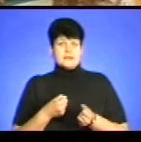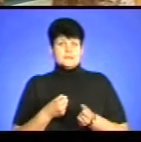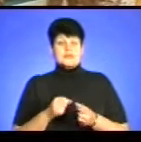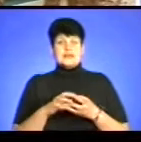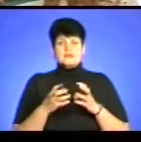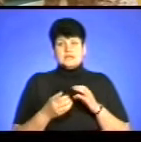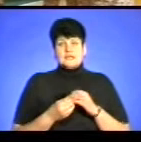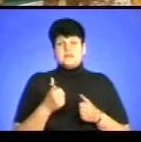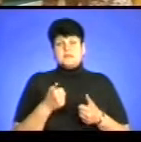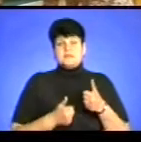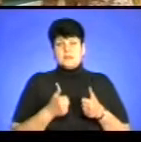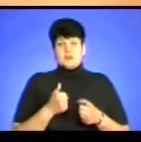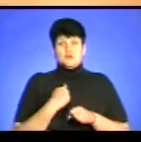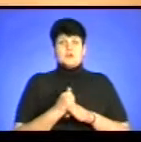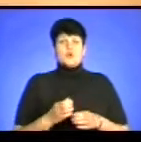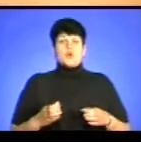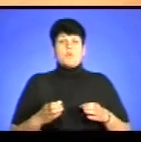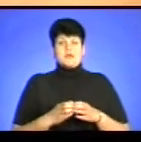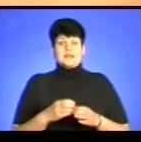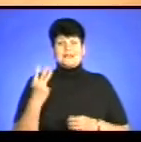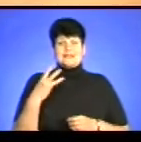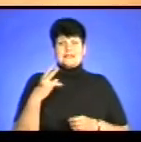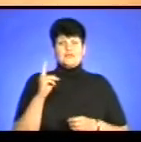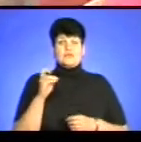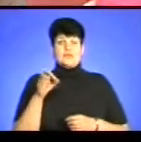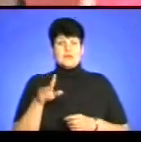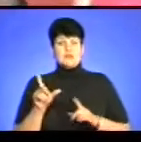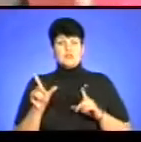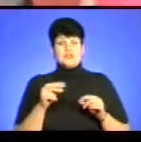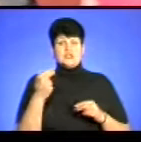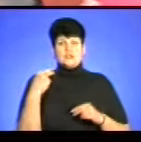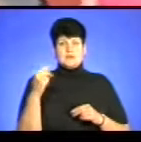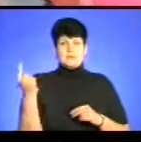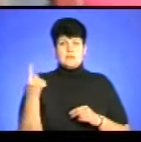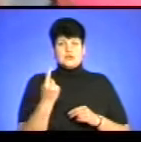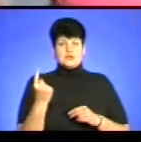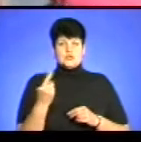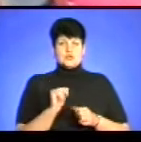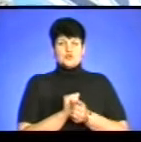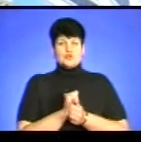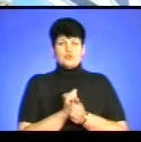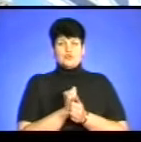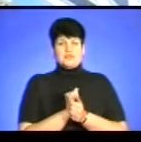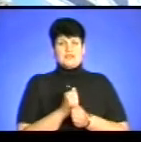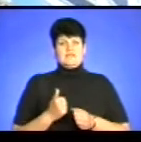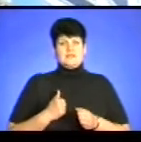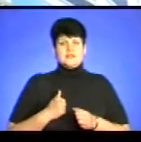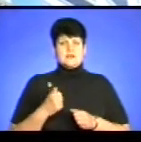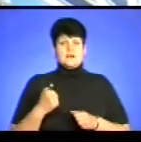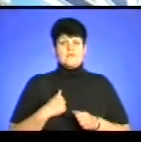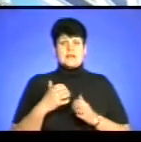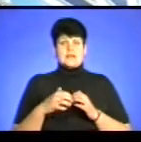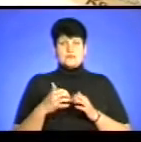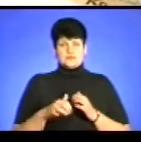змагань з переможців сформують команду, яка 30 квітня поїде на чемпіонат першості сухопитних військ Збройних сил України у